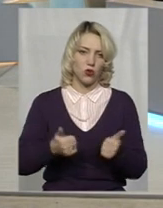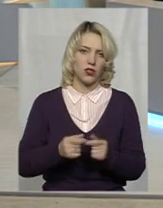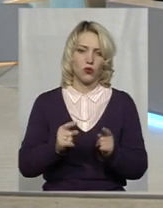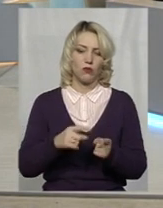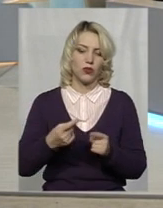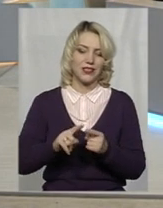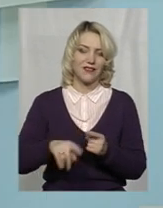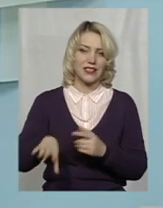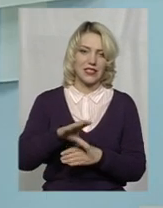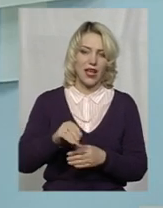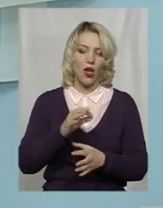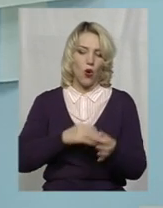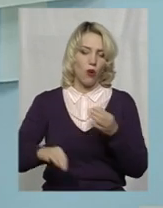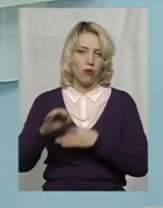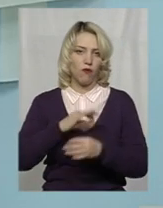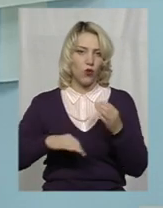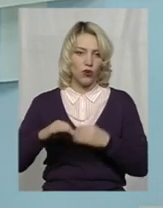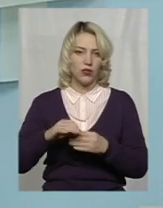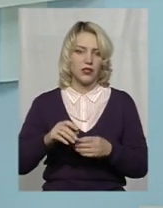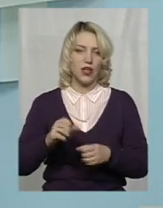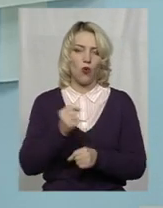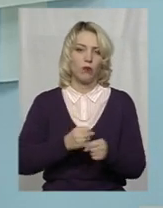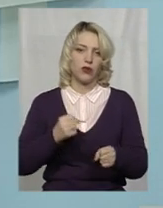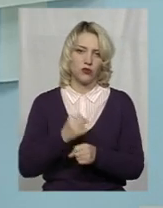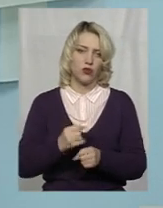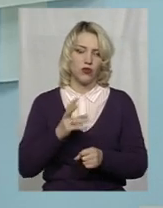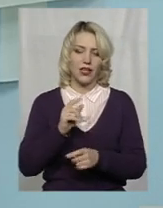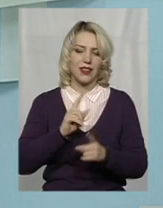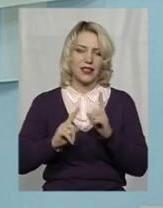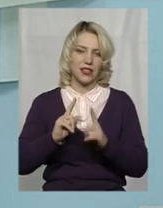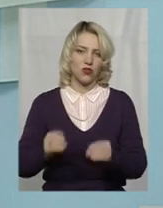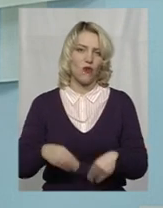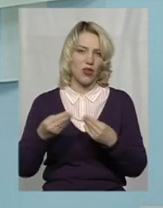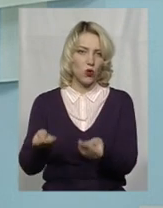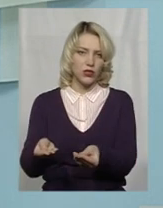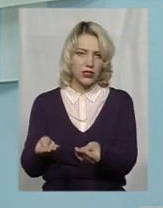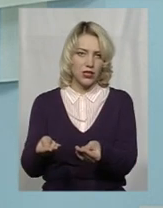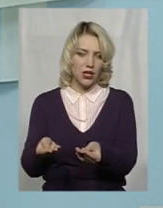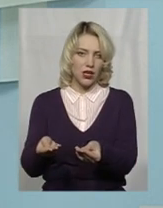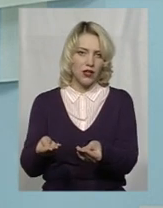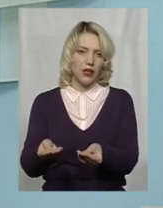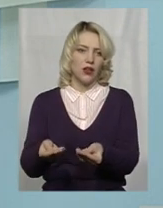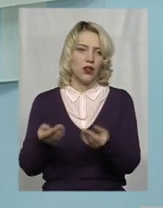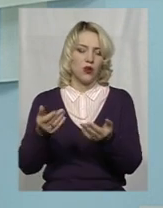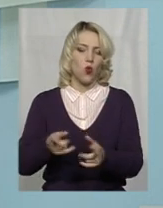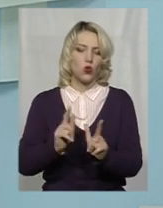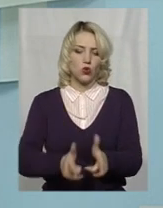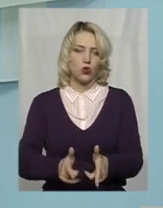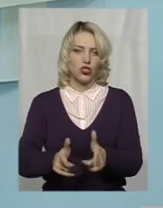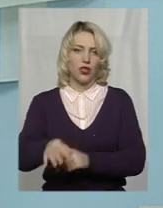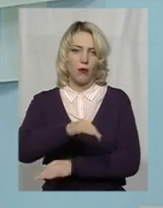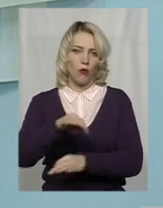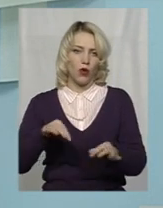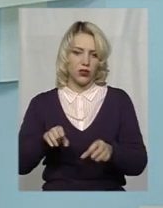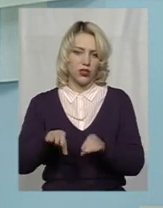обговорювалося, опрацьовувалося і на сесію виносяться вже узгоджений проект,